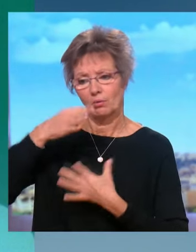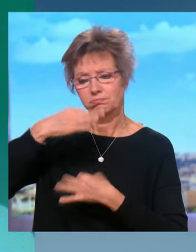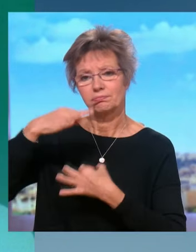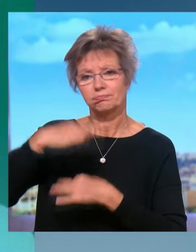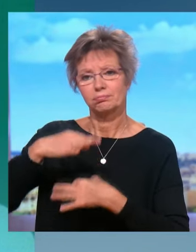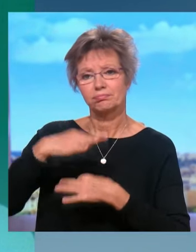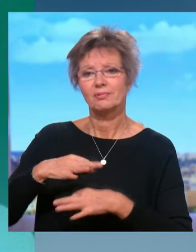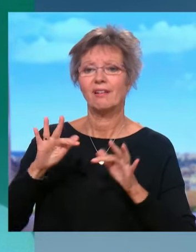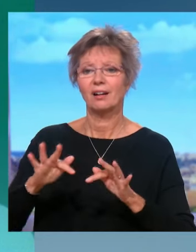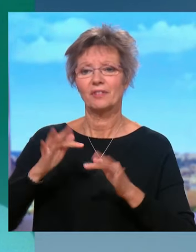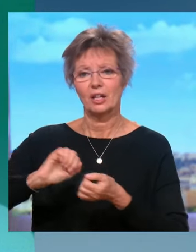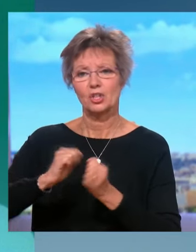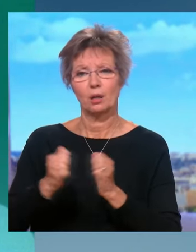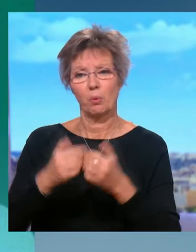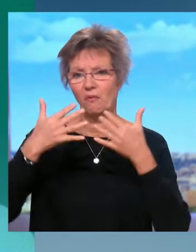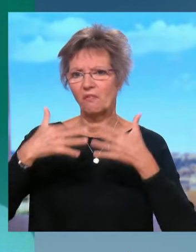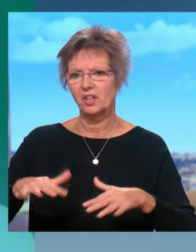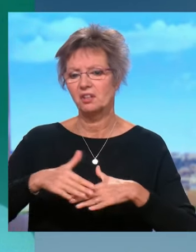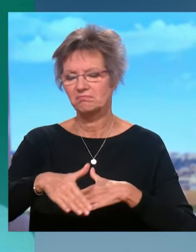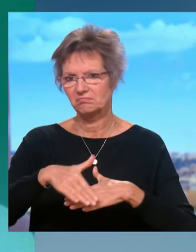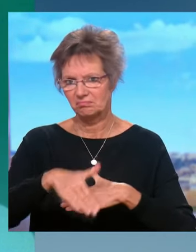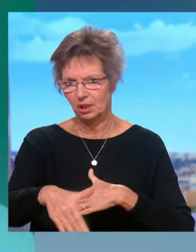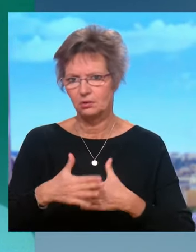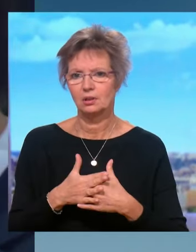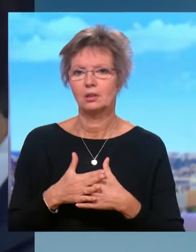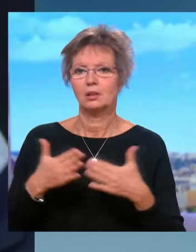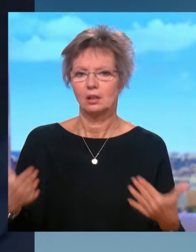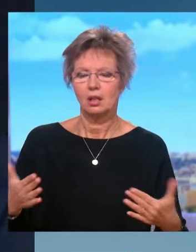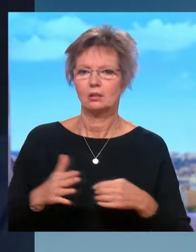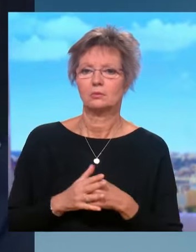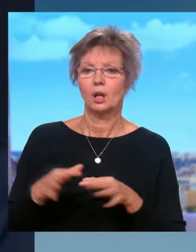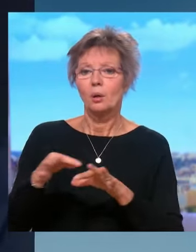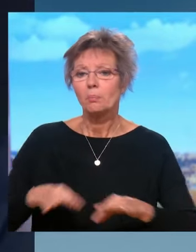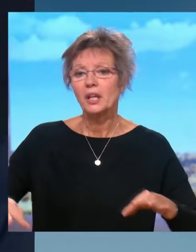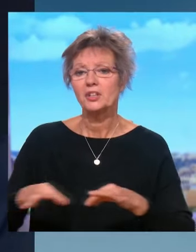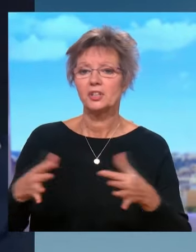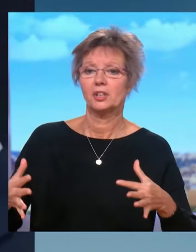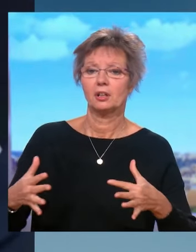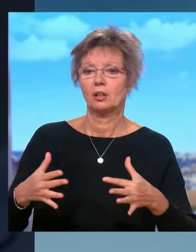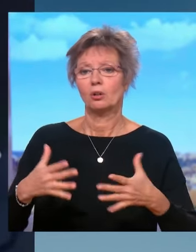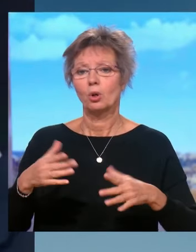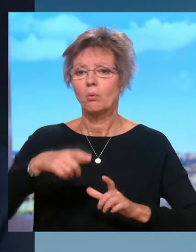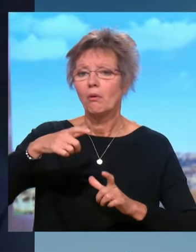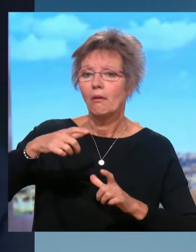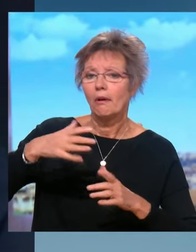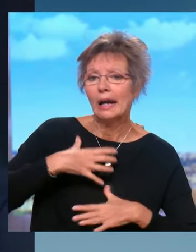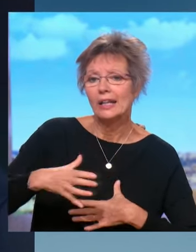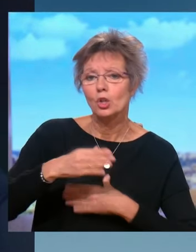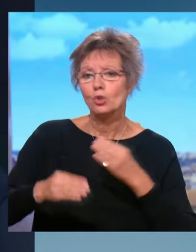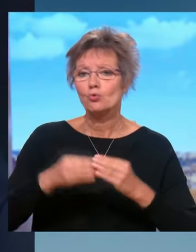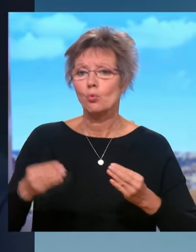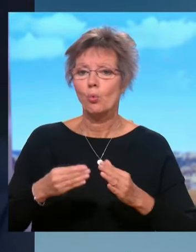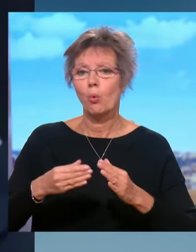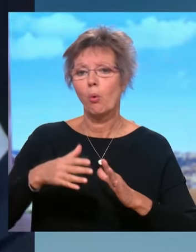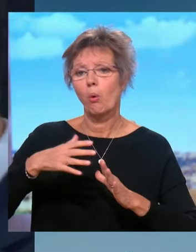du charbon et notamment dans tous les pays qu'ils soient émergents ou qu'ils soient déjà très industrialisés. C'est le cas en France. En